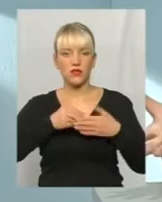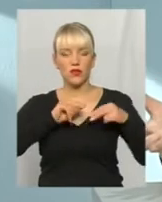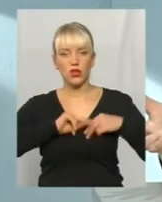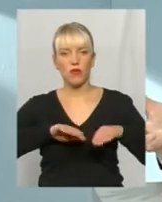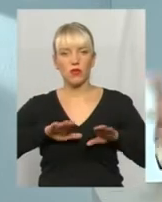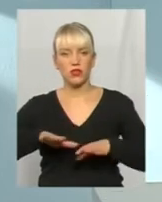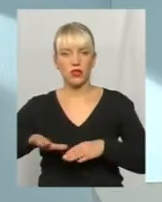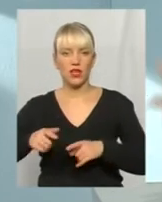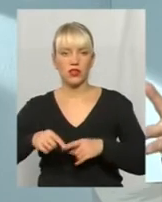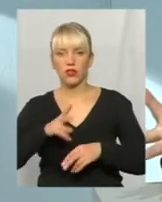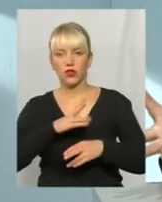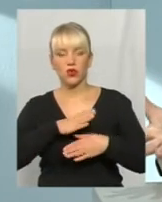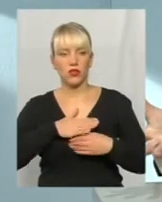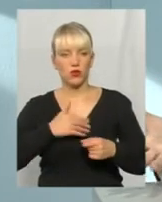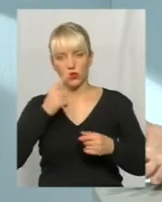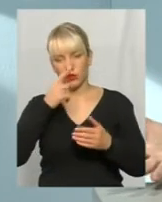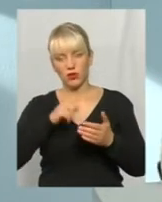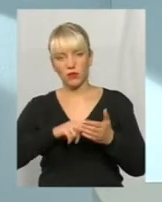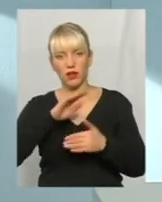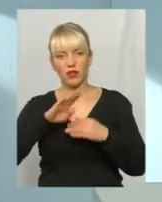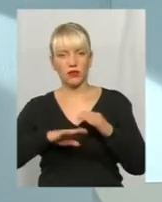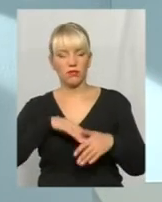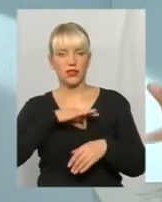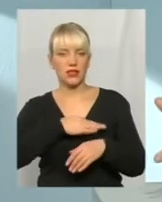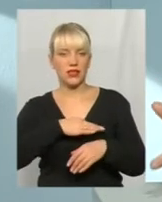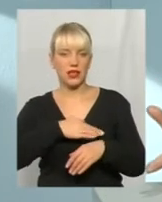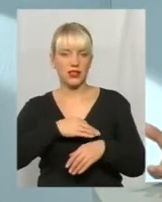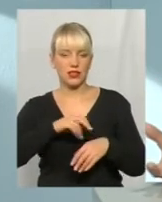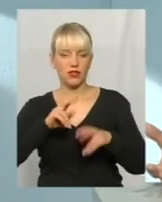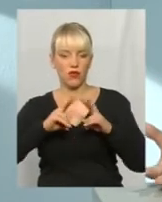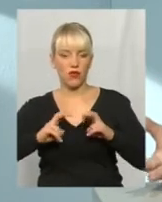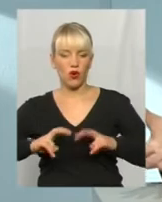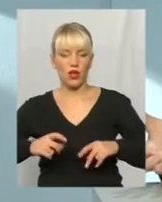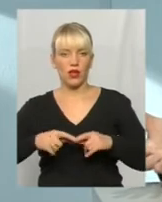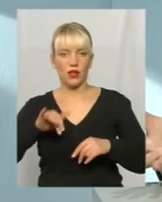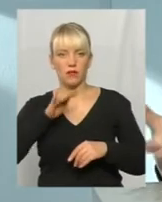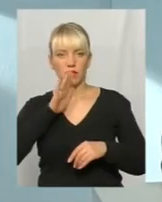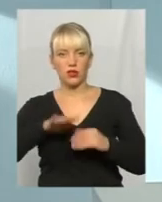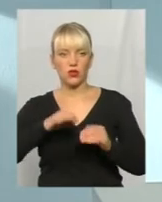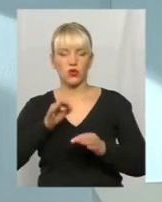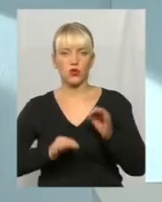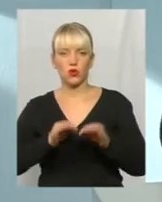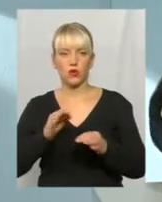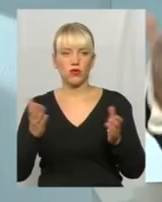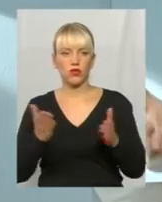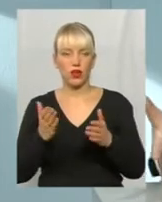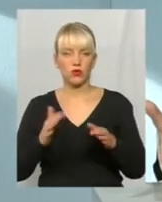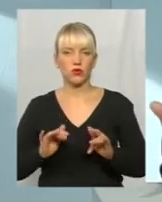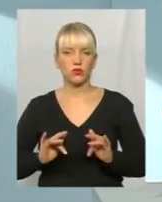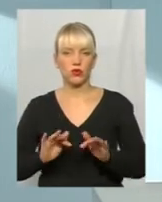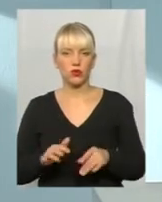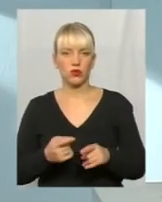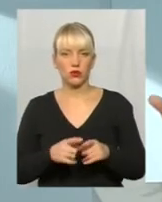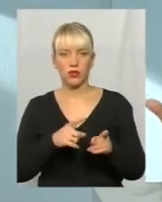хоче потрапляти під слідство, чи потрапляти під судову якусь процедуру